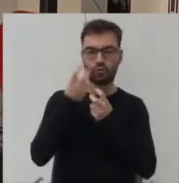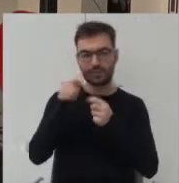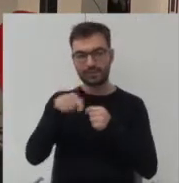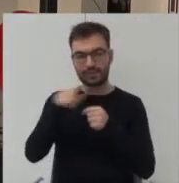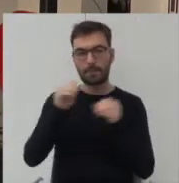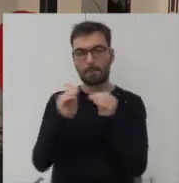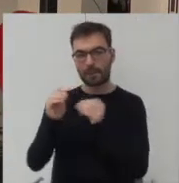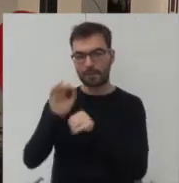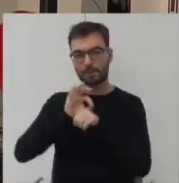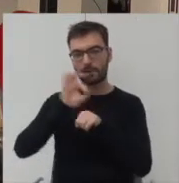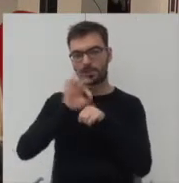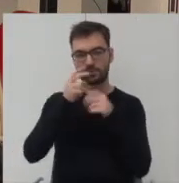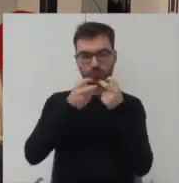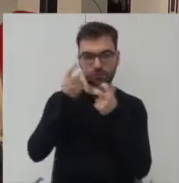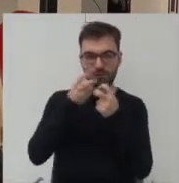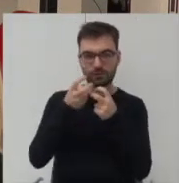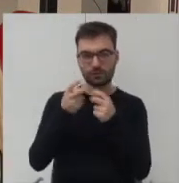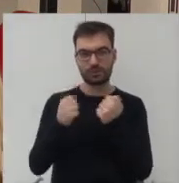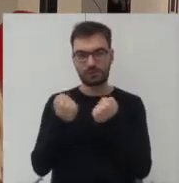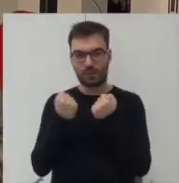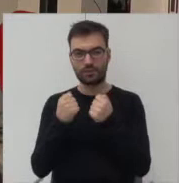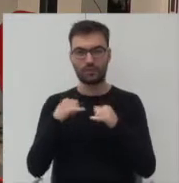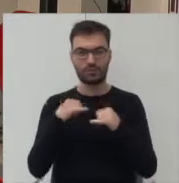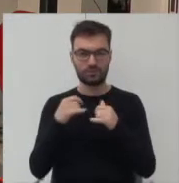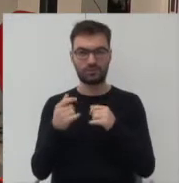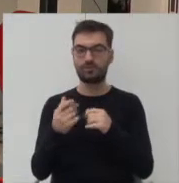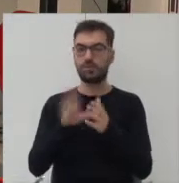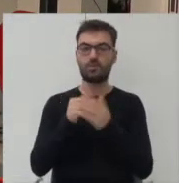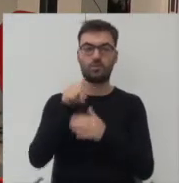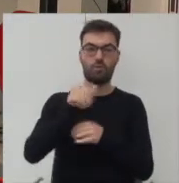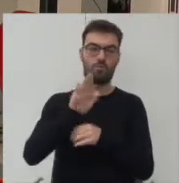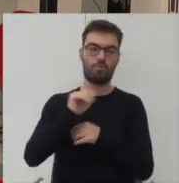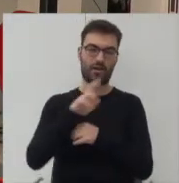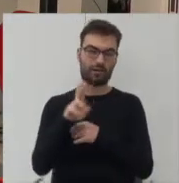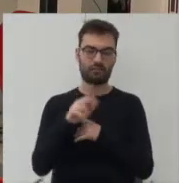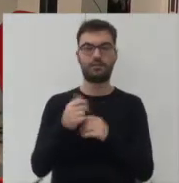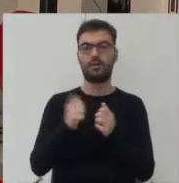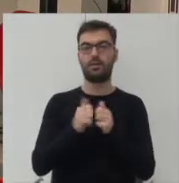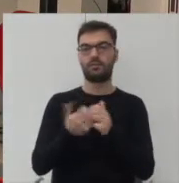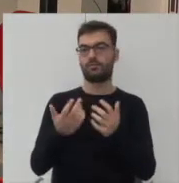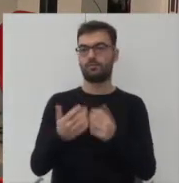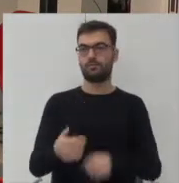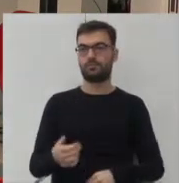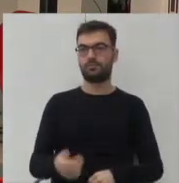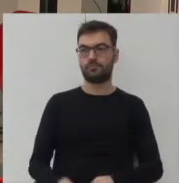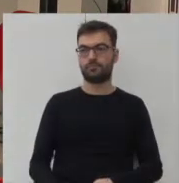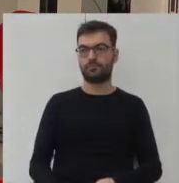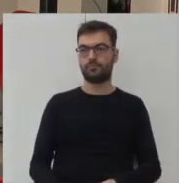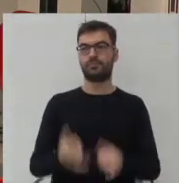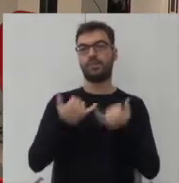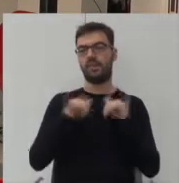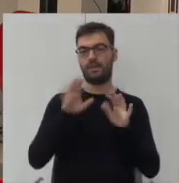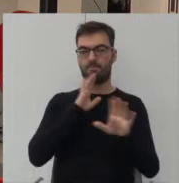projektach przewagi. Proszę zobaczyć, co się stało z Uberem. Proszę zobaczyć, co się stało z różnego rodzaju innymi